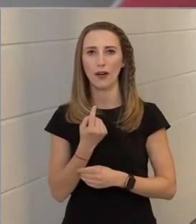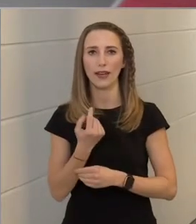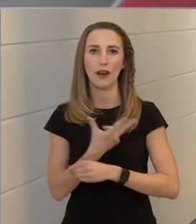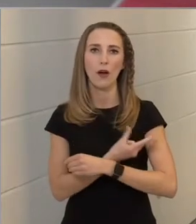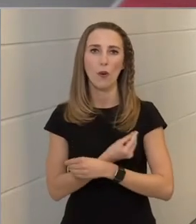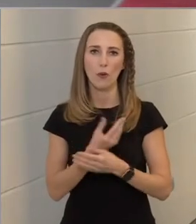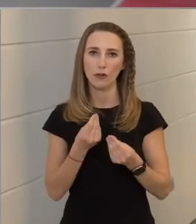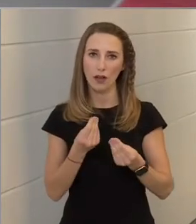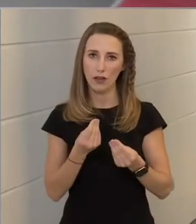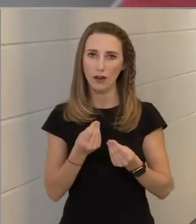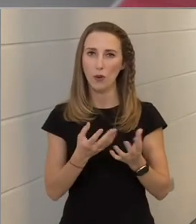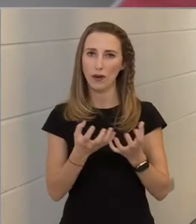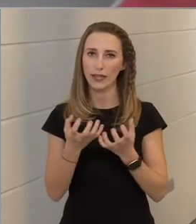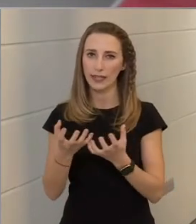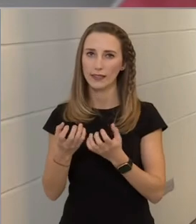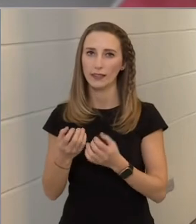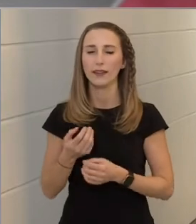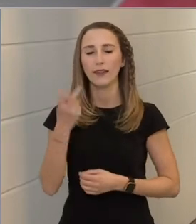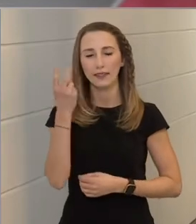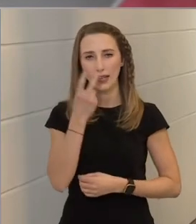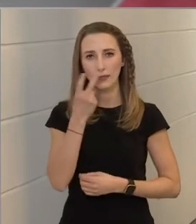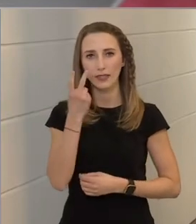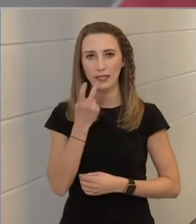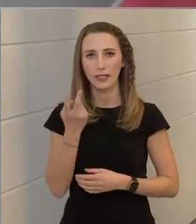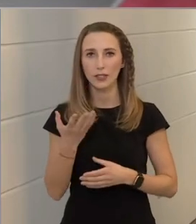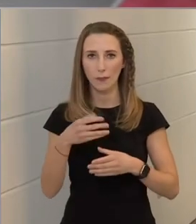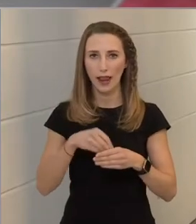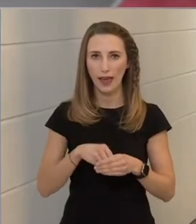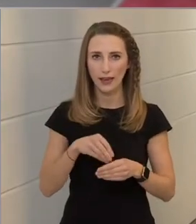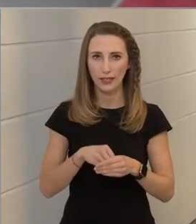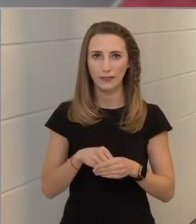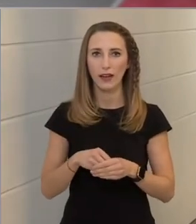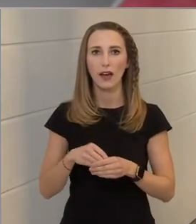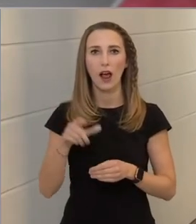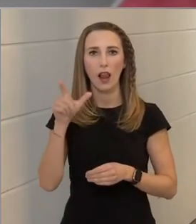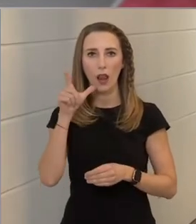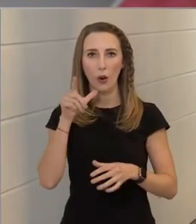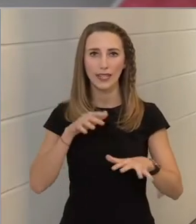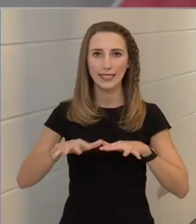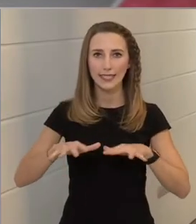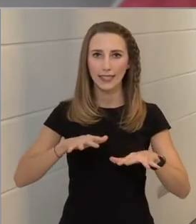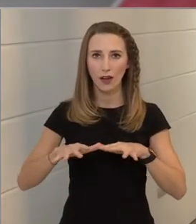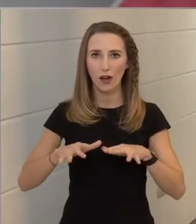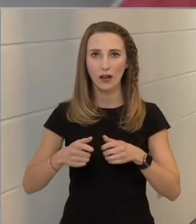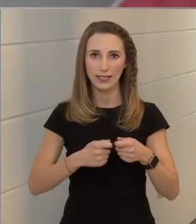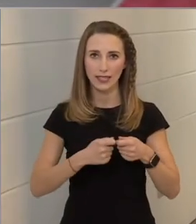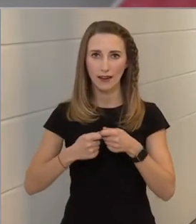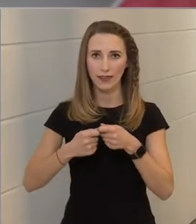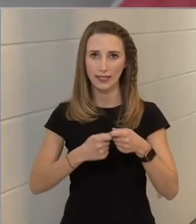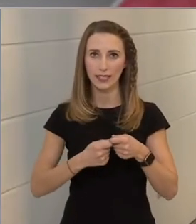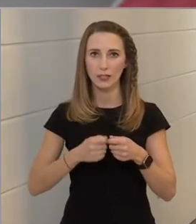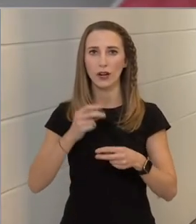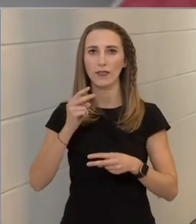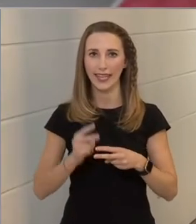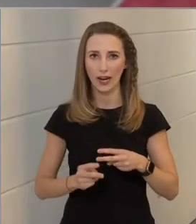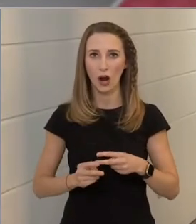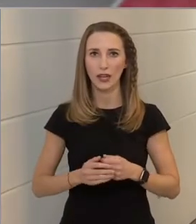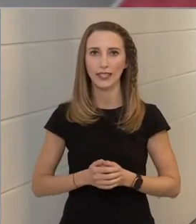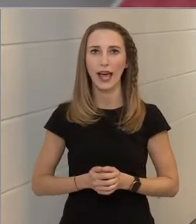oltóanyagokért, természetesen beleértve a logisztikát, a szervezést, a végrehajtást,